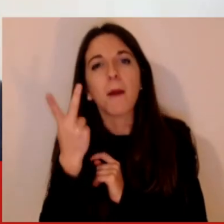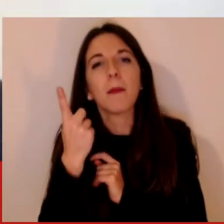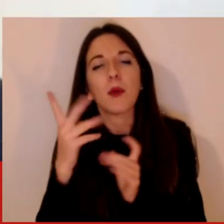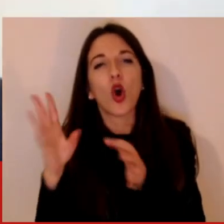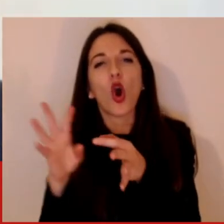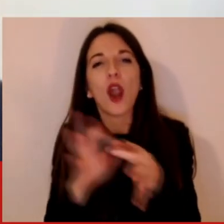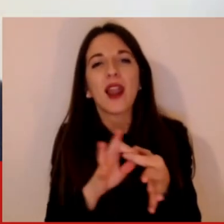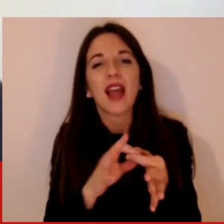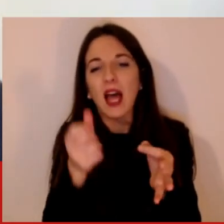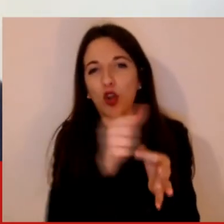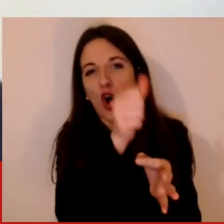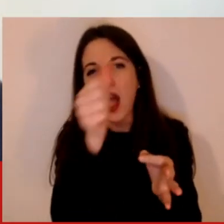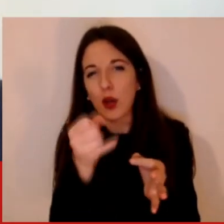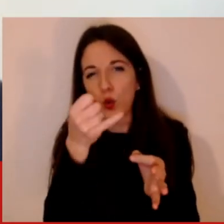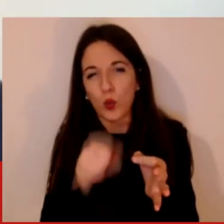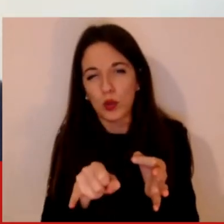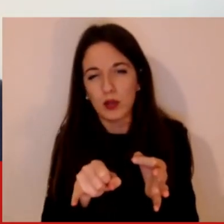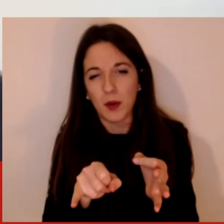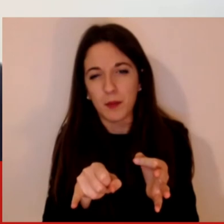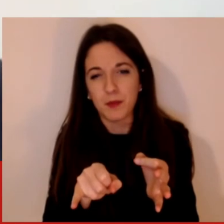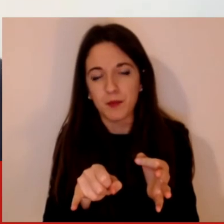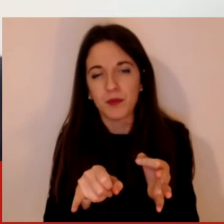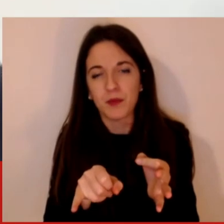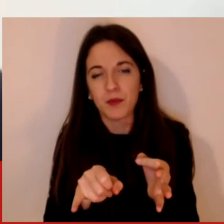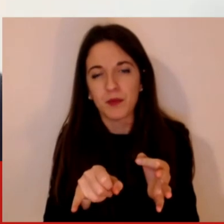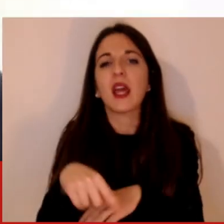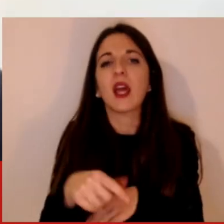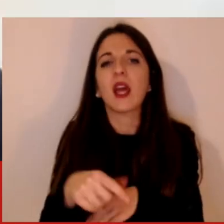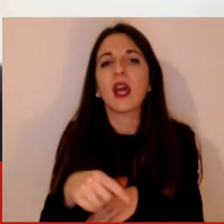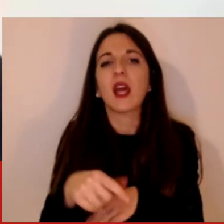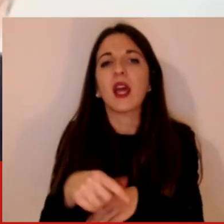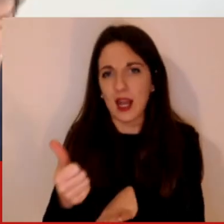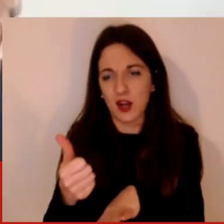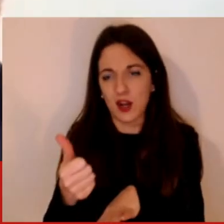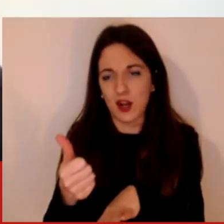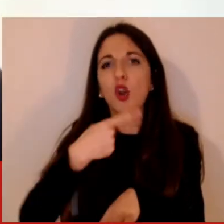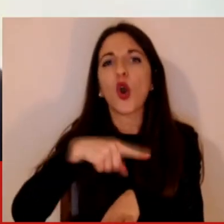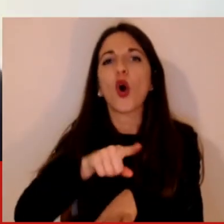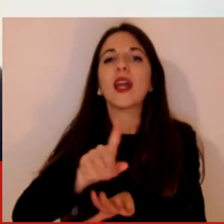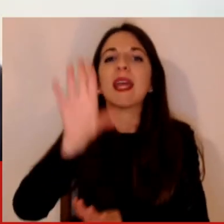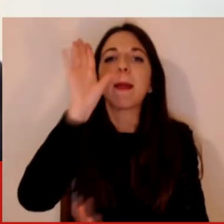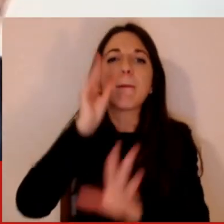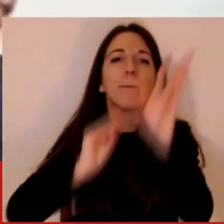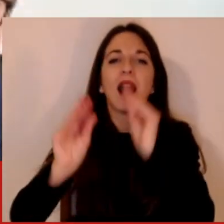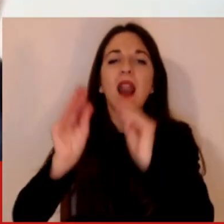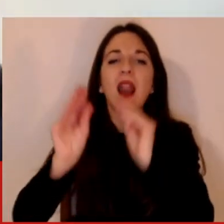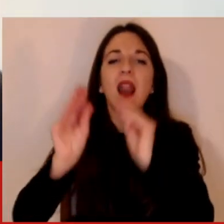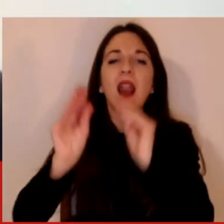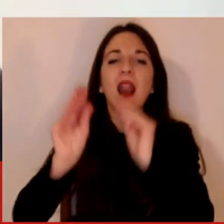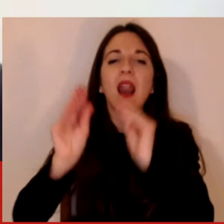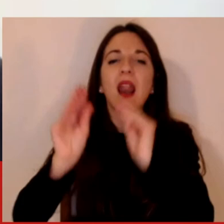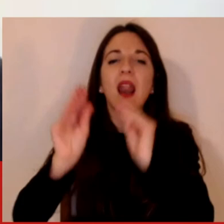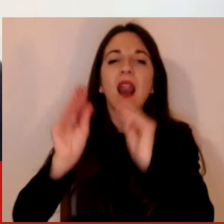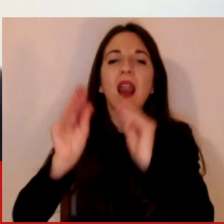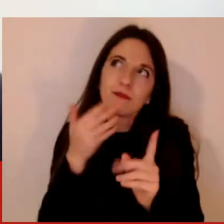cioè attraverso questa pandemia in quest'ultimo anno che cosa abbiamo imparato dai dati secondo voi e della realtà